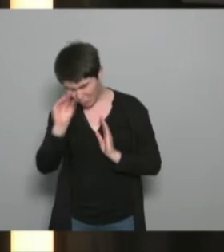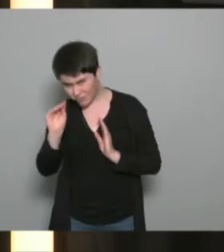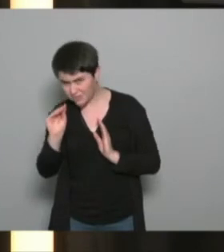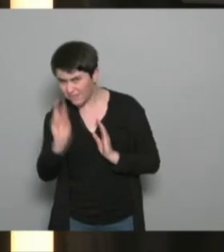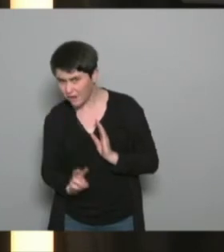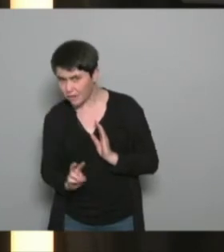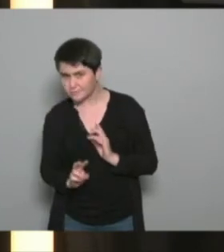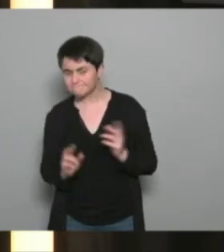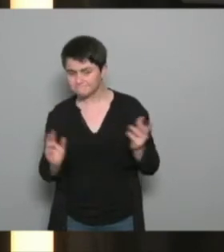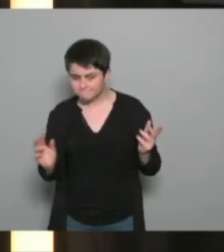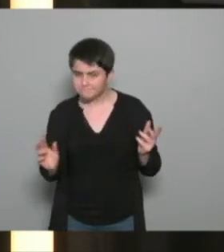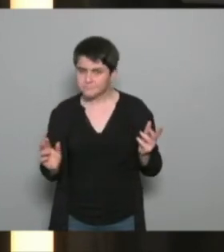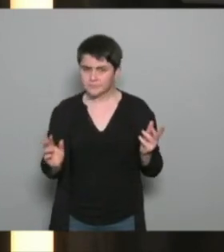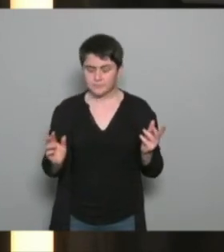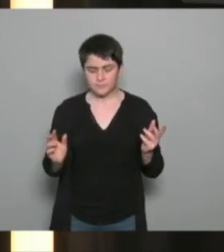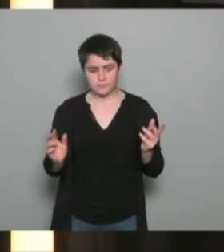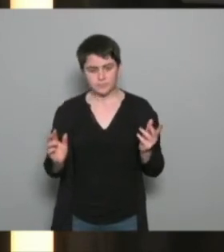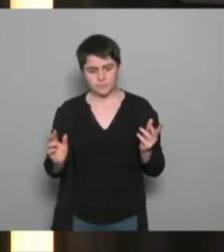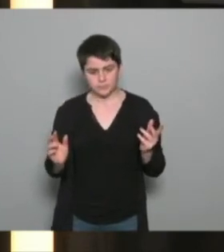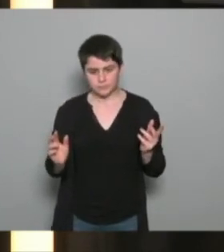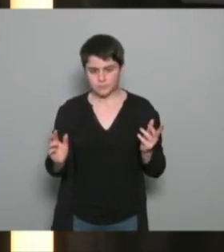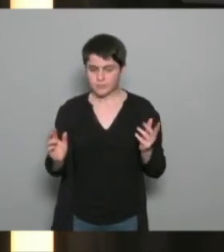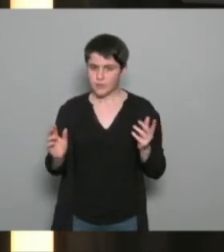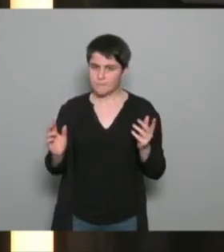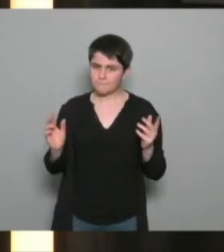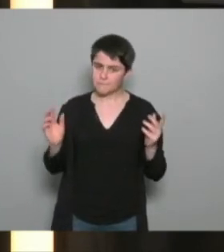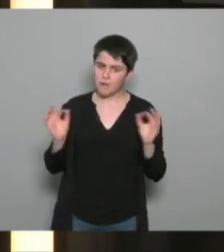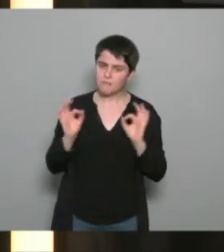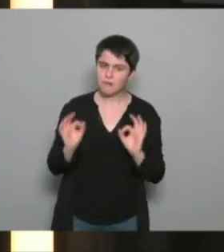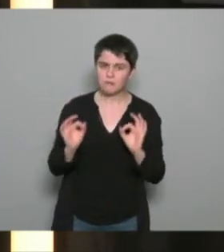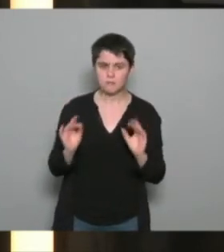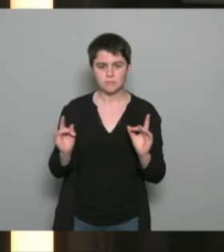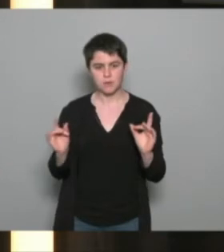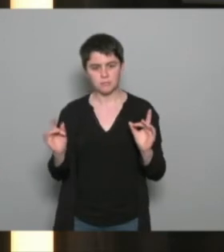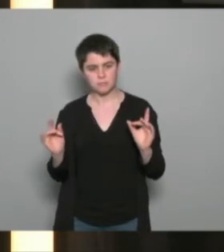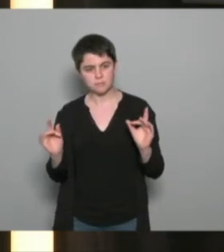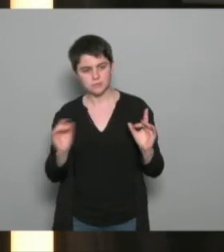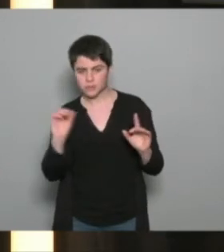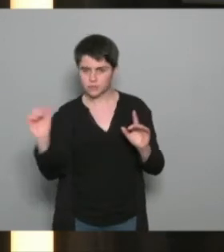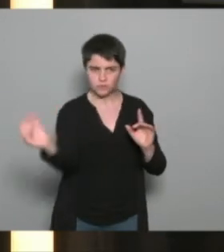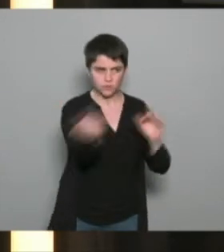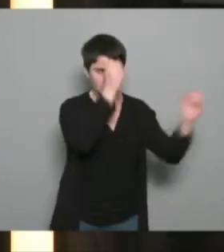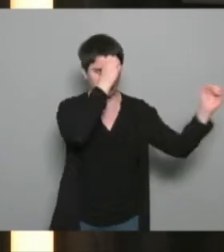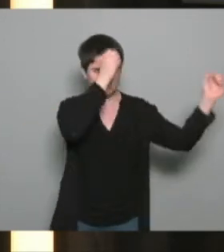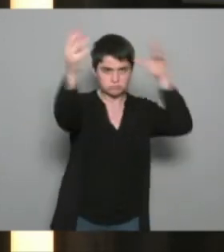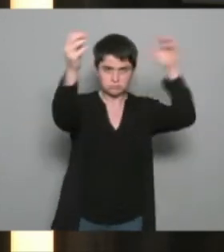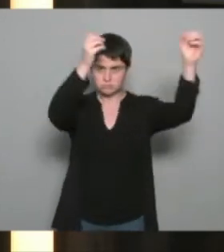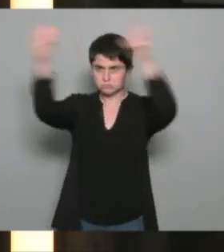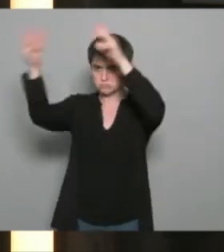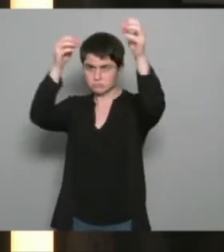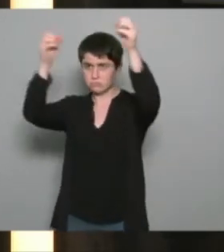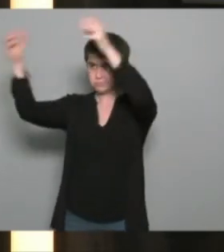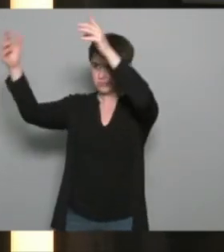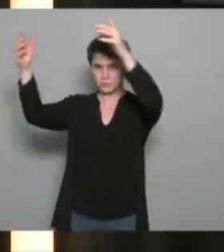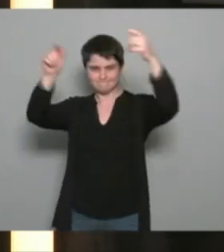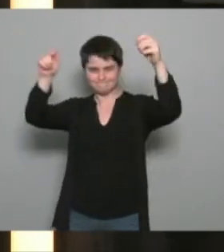facile ensuite de lever les les cloisons que constituent les représentations hiérarchiques des différentes